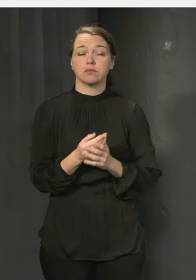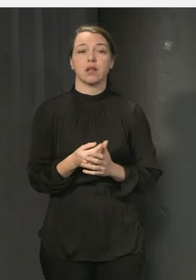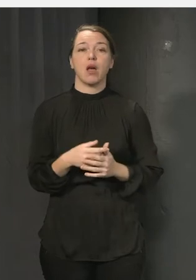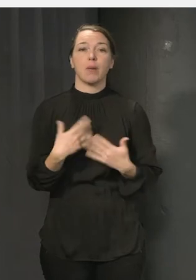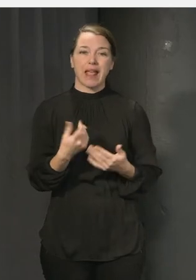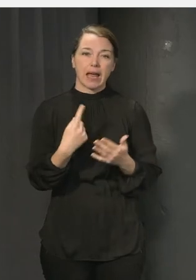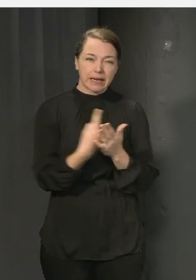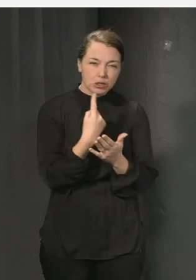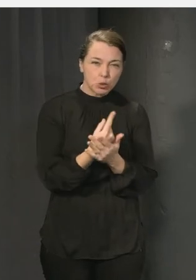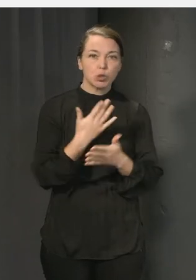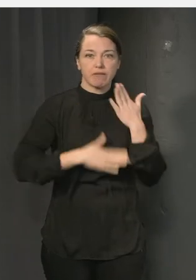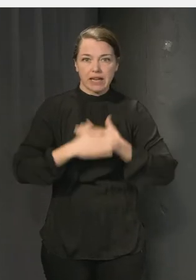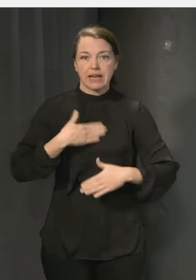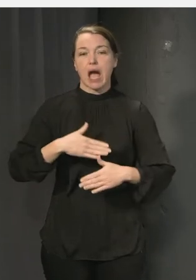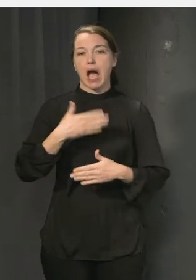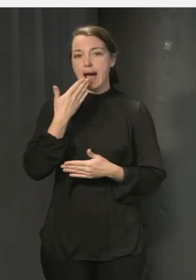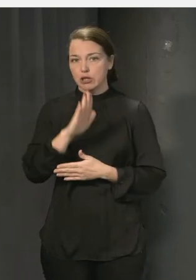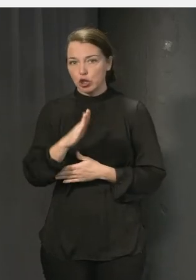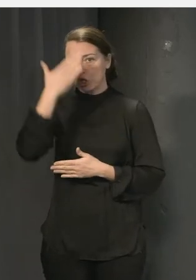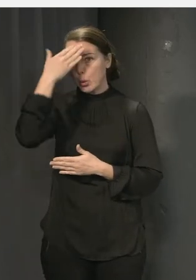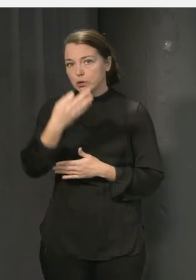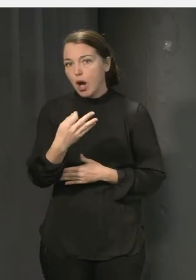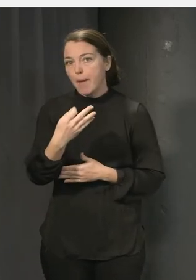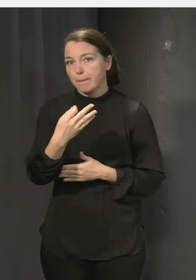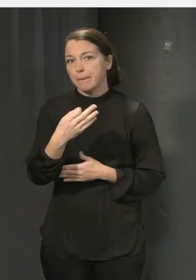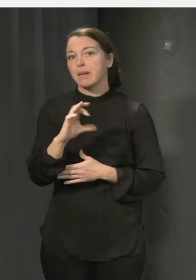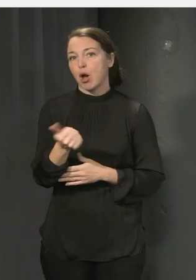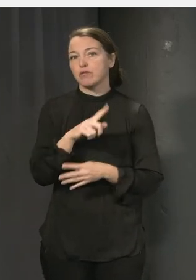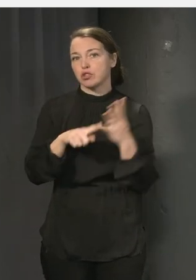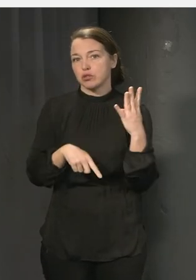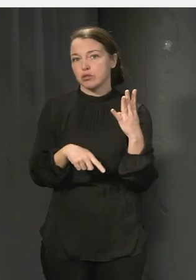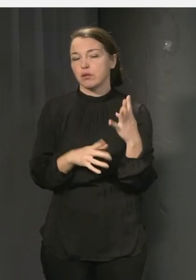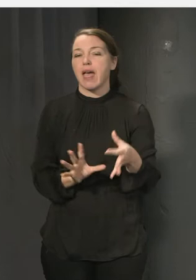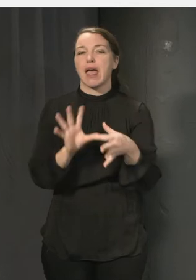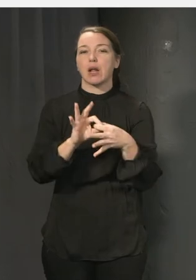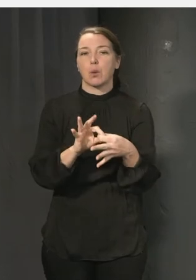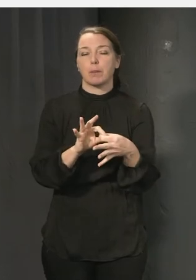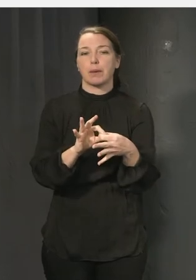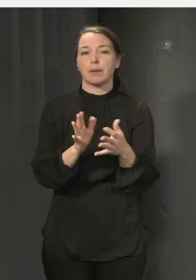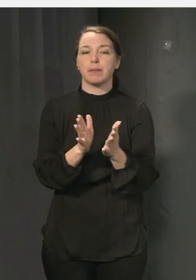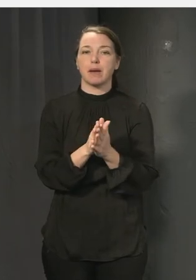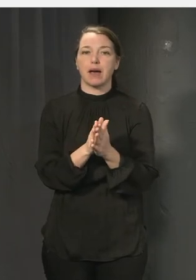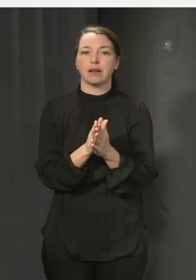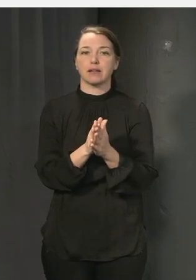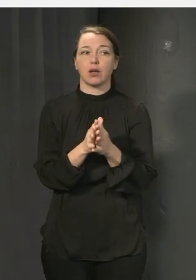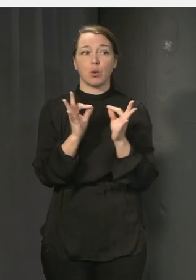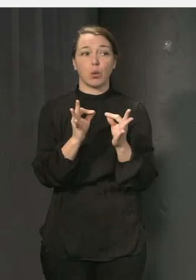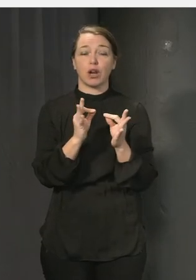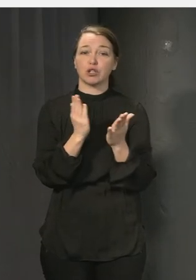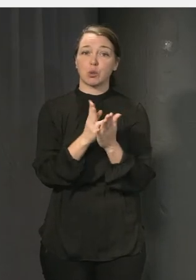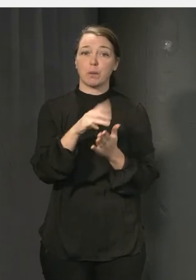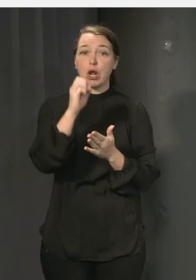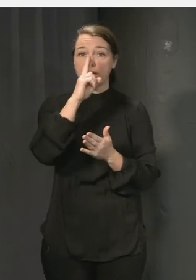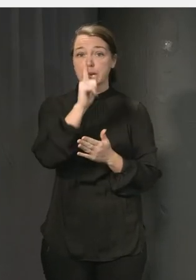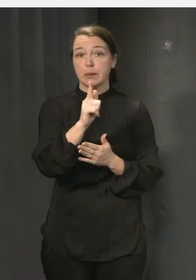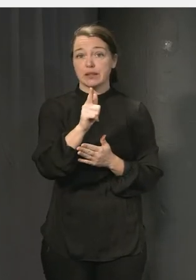attityd, kunskap och att det såklart sedan hänger ihop med till exempel hur vi utformar den fysiska miljön